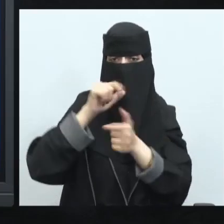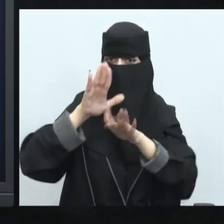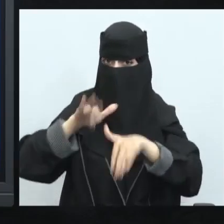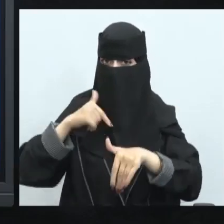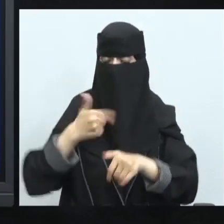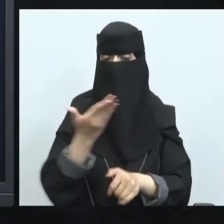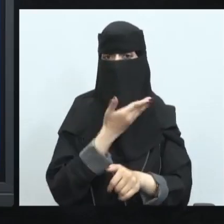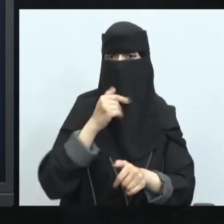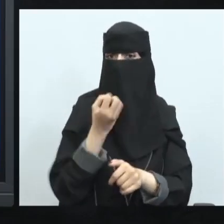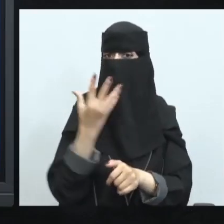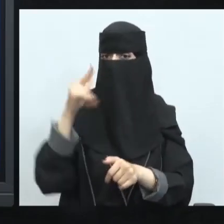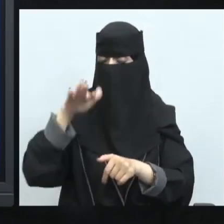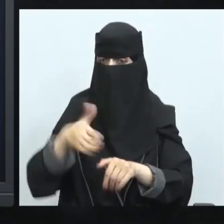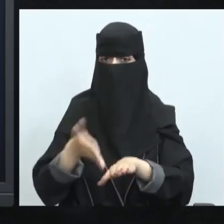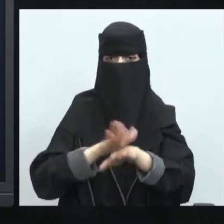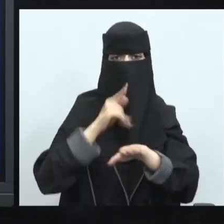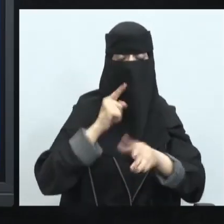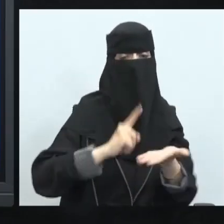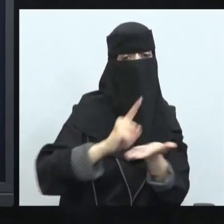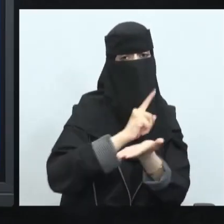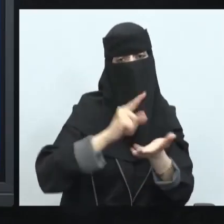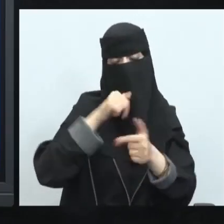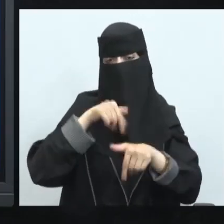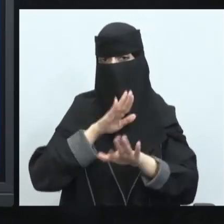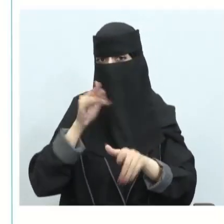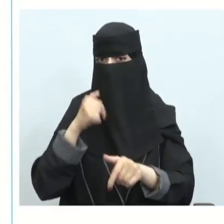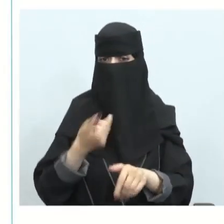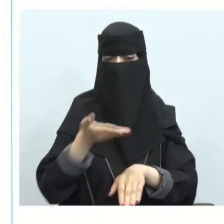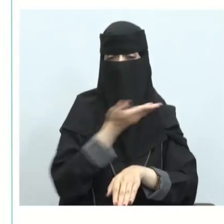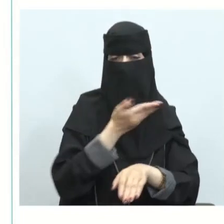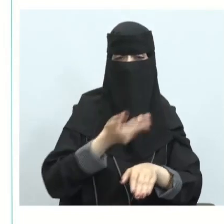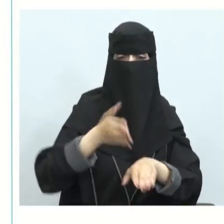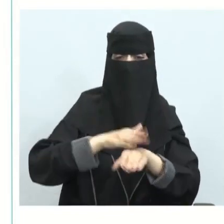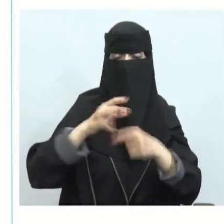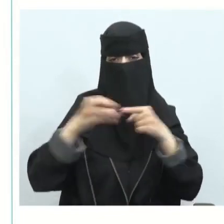هناك تأثير إيجابي على البيئة ولا يكون هناك تأثير سلبي